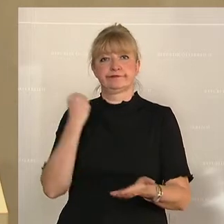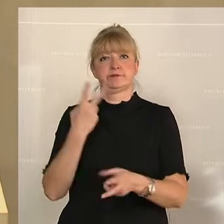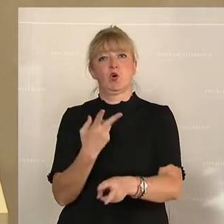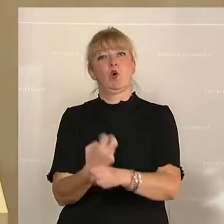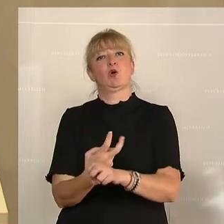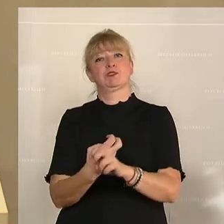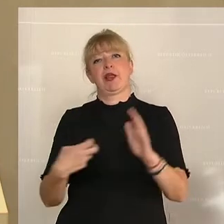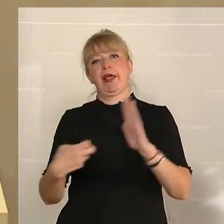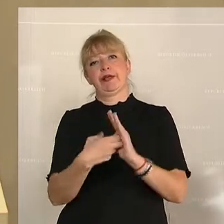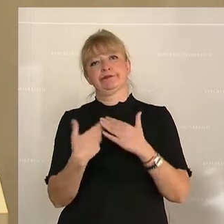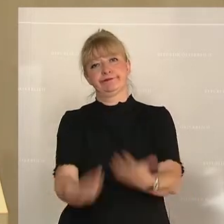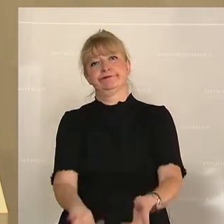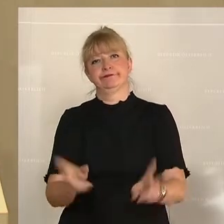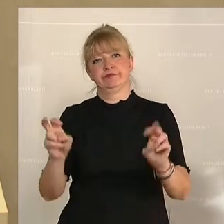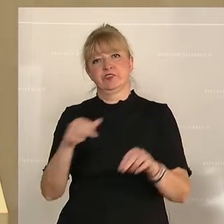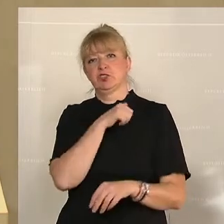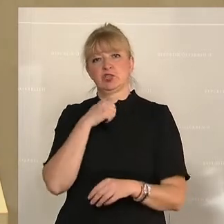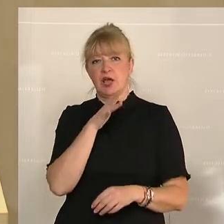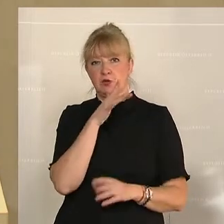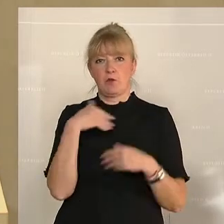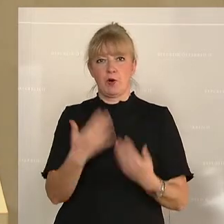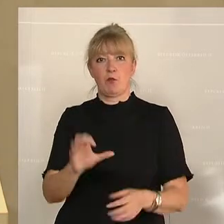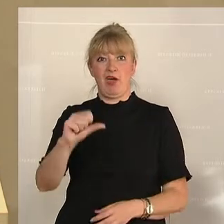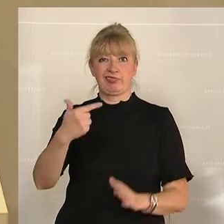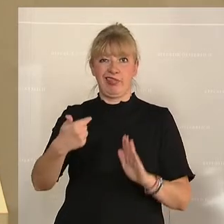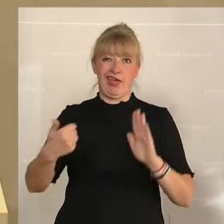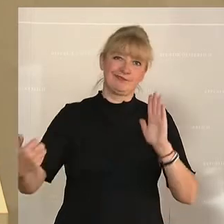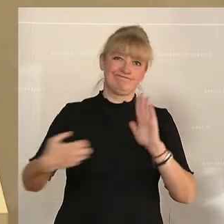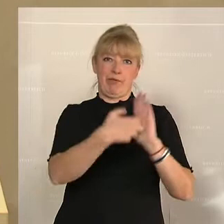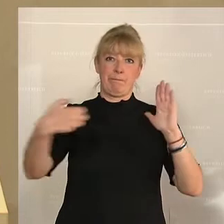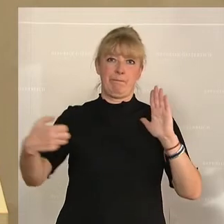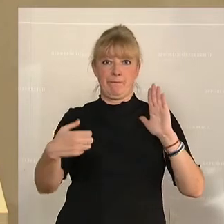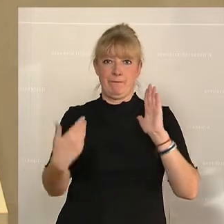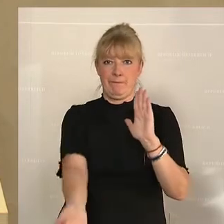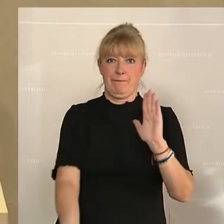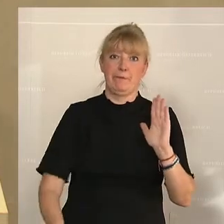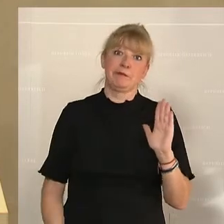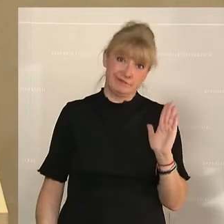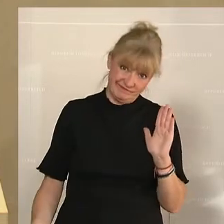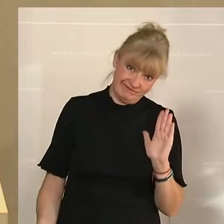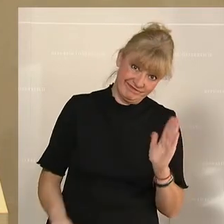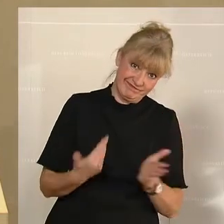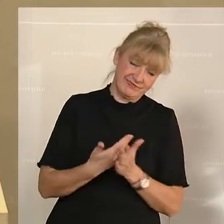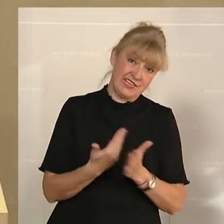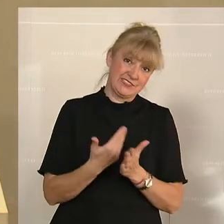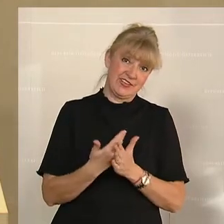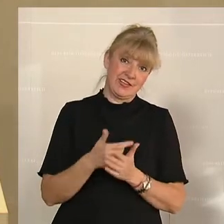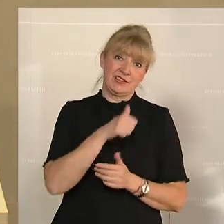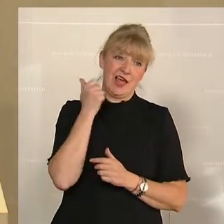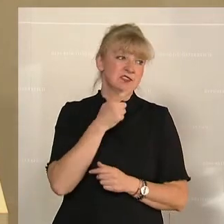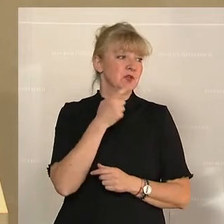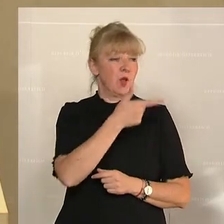bekommen am Schlachthof einen AT-Stempel und damit zeugt es für den